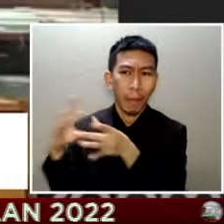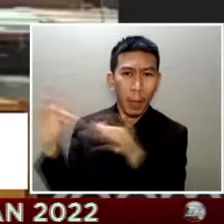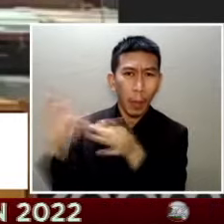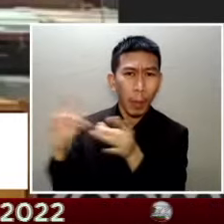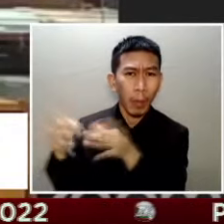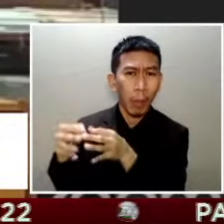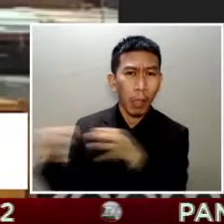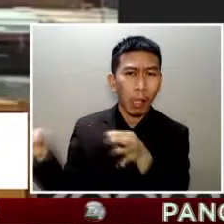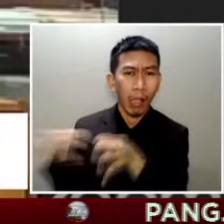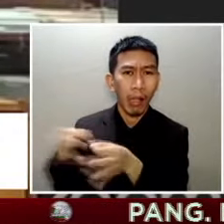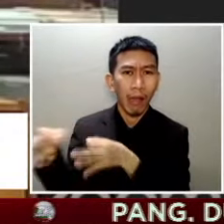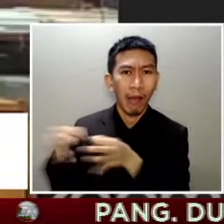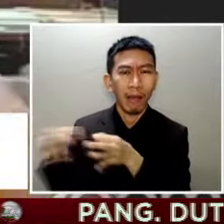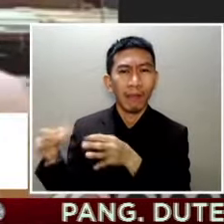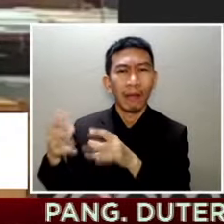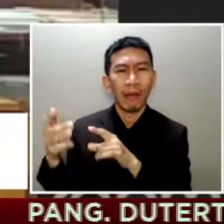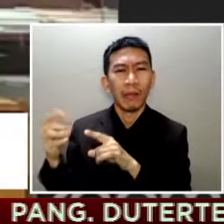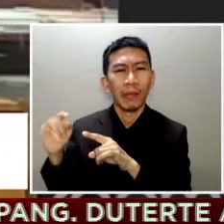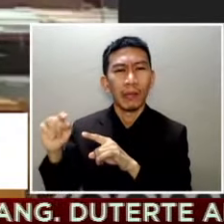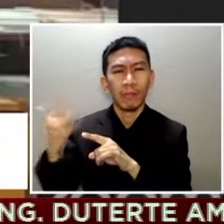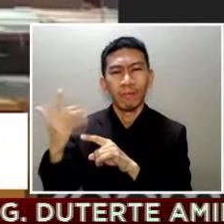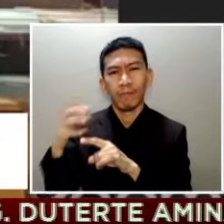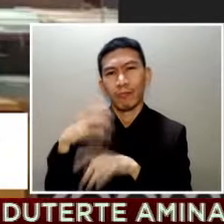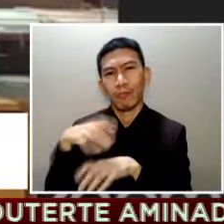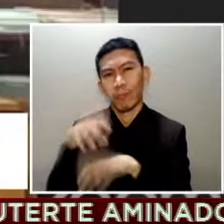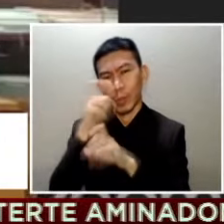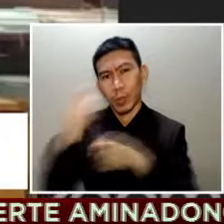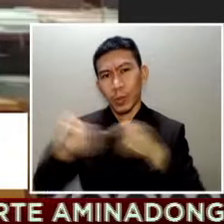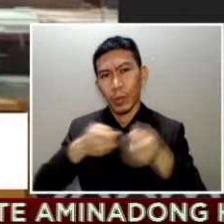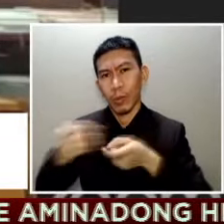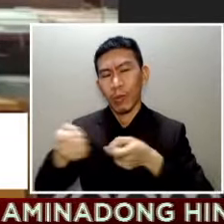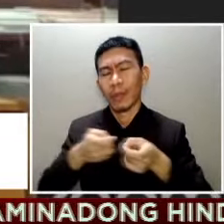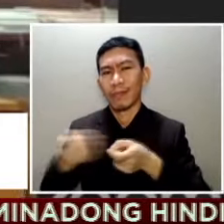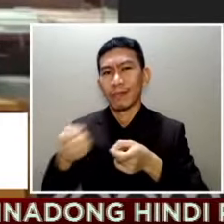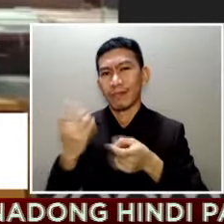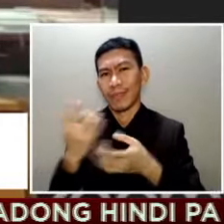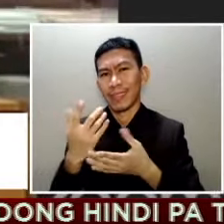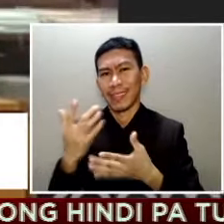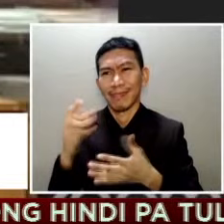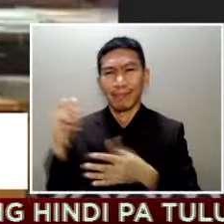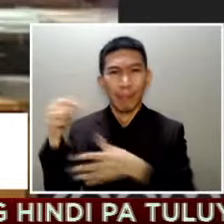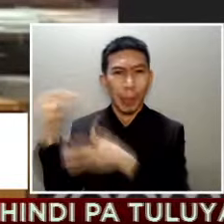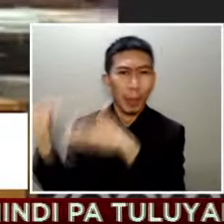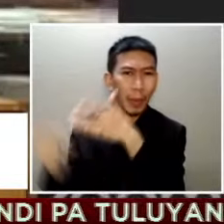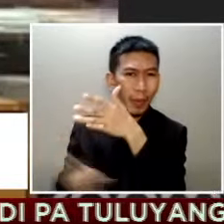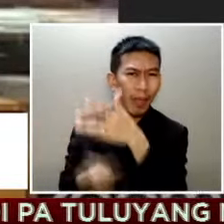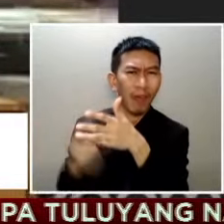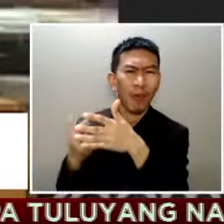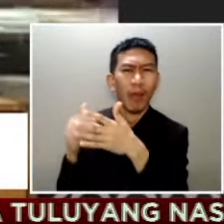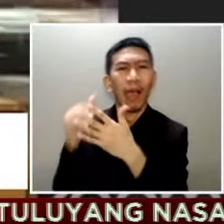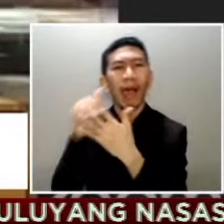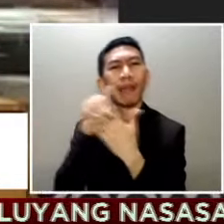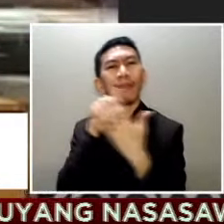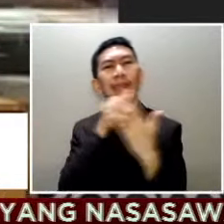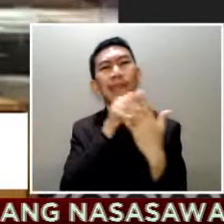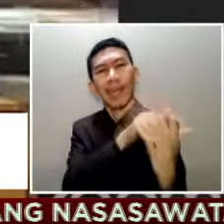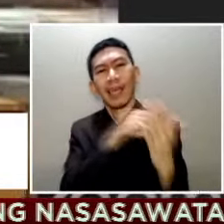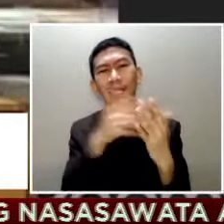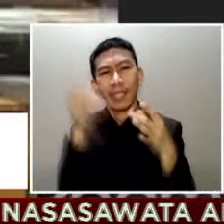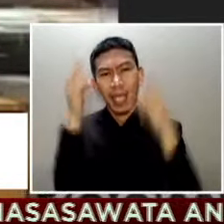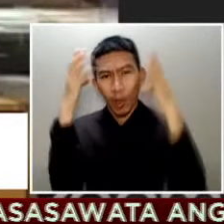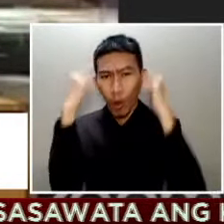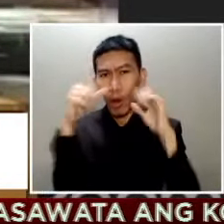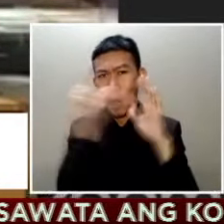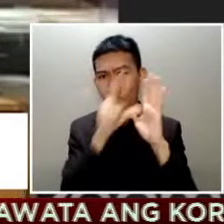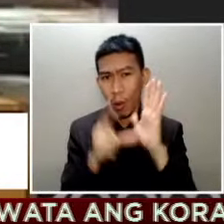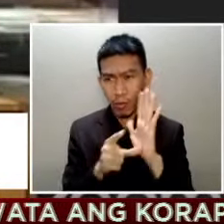saka ganitong draconian at democratic lahat na pwede nating tawagin na anti-terror law Ang hirap pa niwalaan na yun